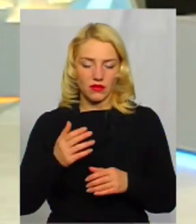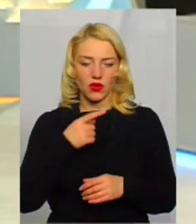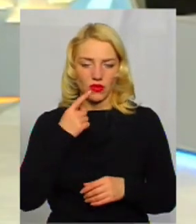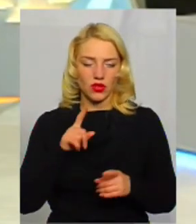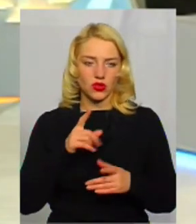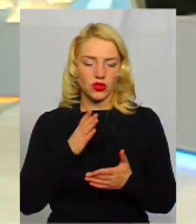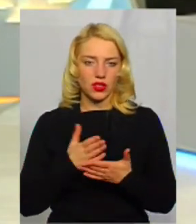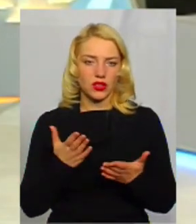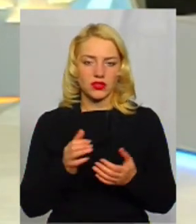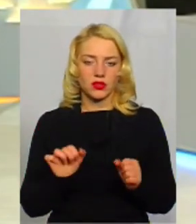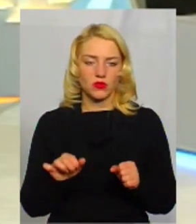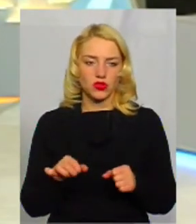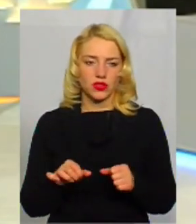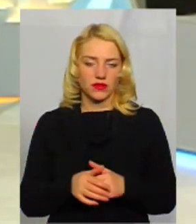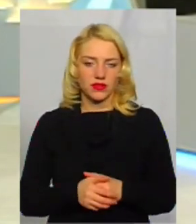є якась можливість?